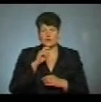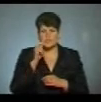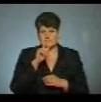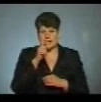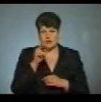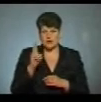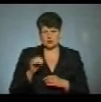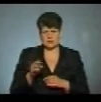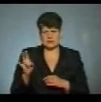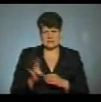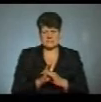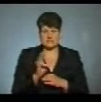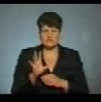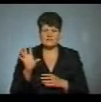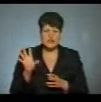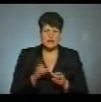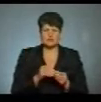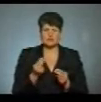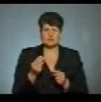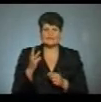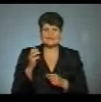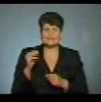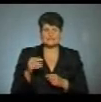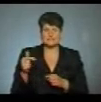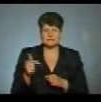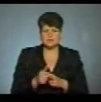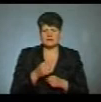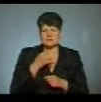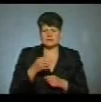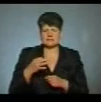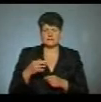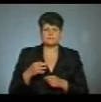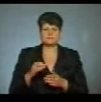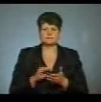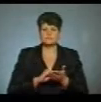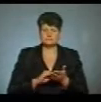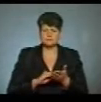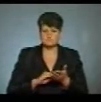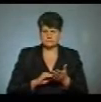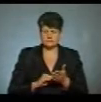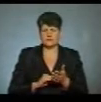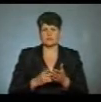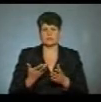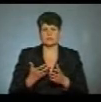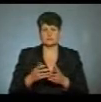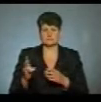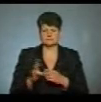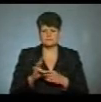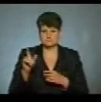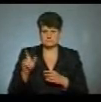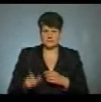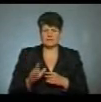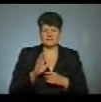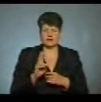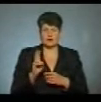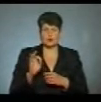-католицької церкви. Усе разом вартувало 300 тисяч гривень, повідомив син кіл Тернопільсько-зборівської архієпархії Української греко-католицької церкви